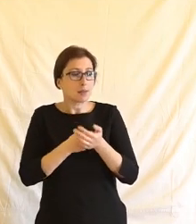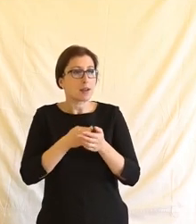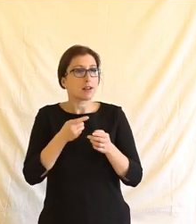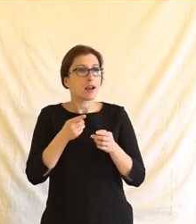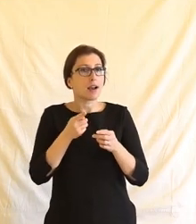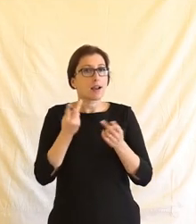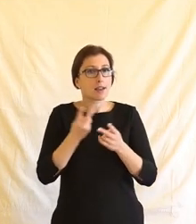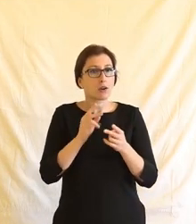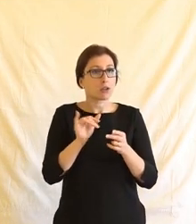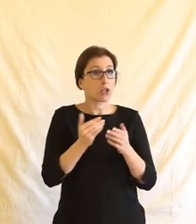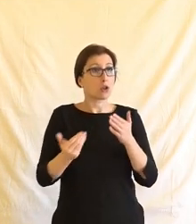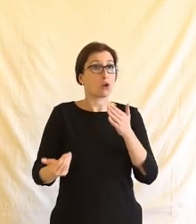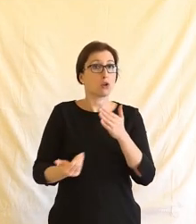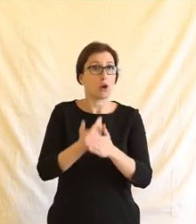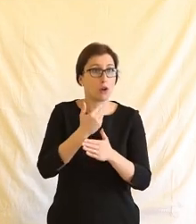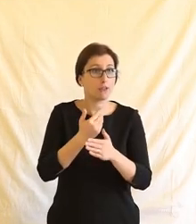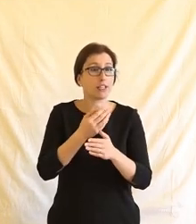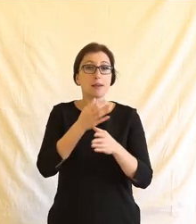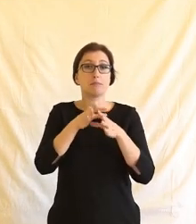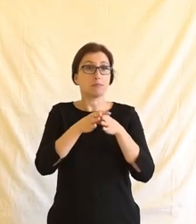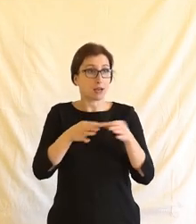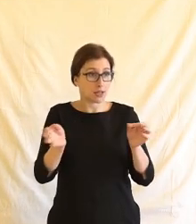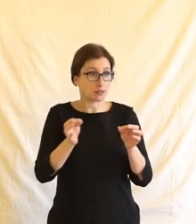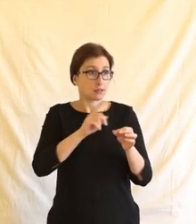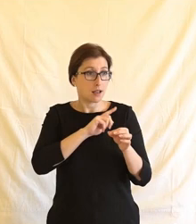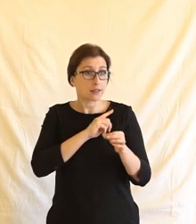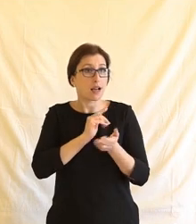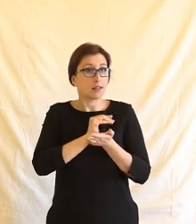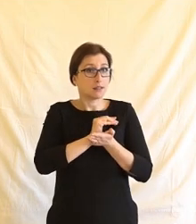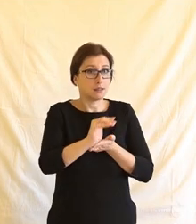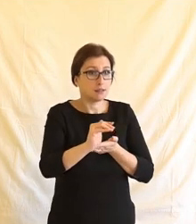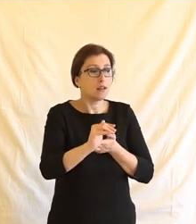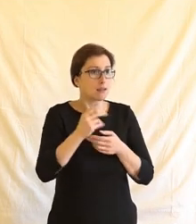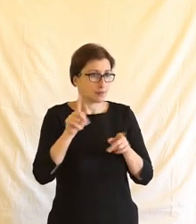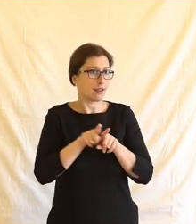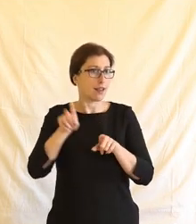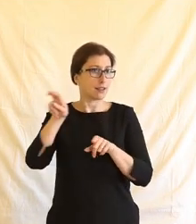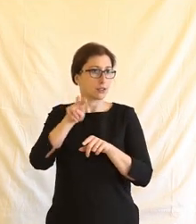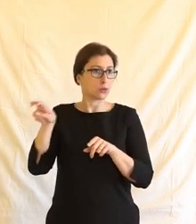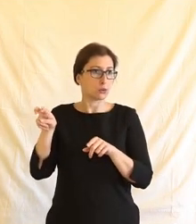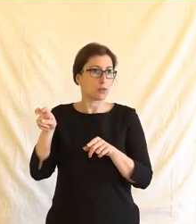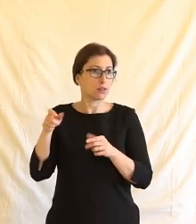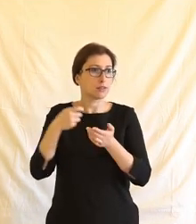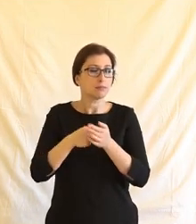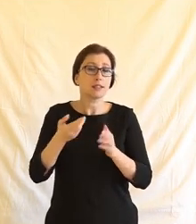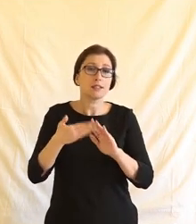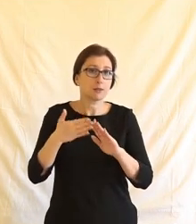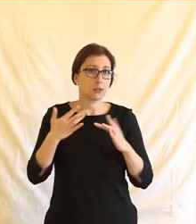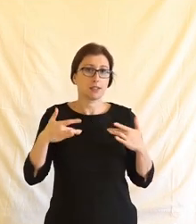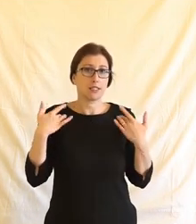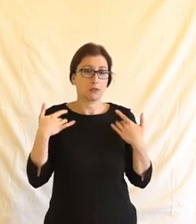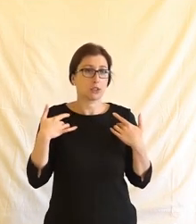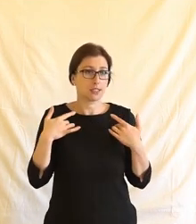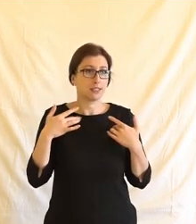někoho získat službu, i kdyby ty data chtěl takhletou výměnou poskytnout. Takže já si myslím, že i třeba v tom zdravotnictví